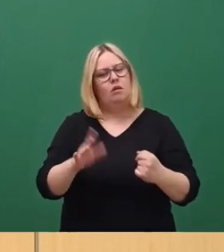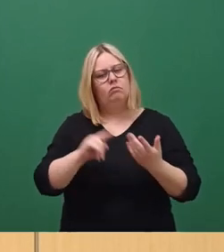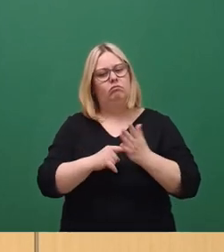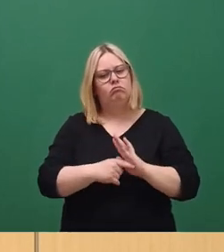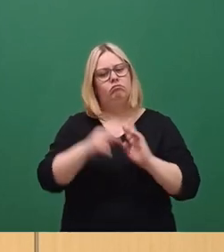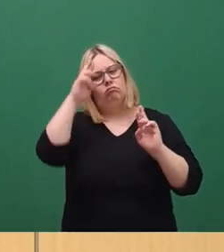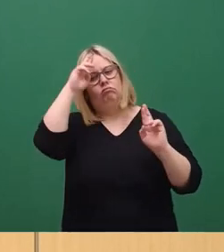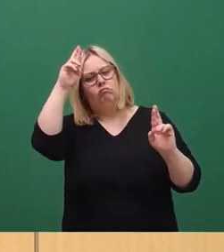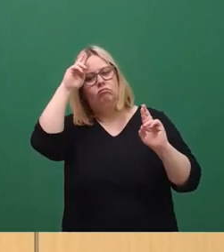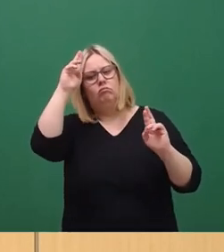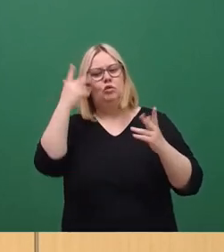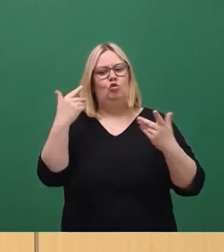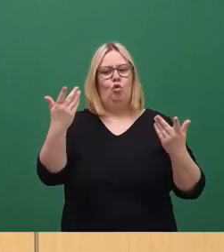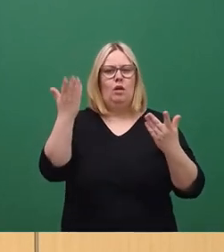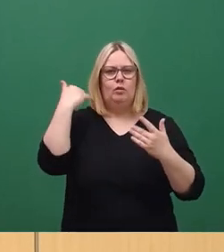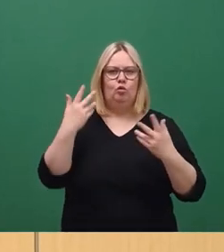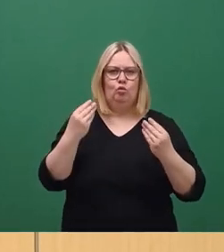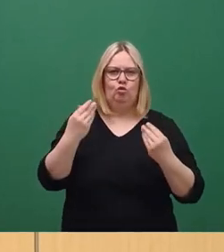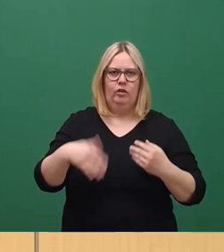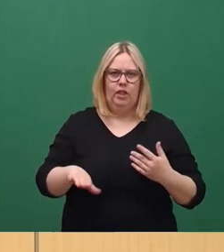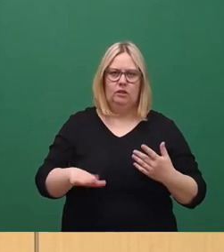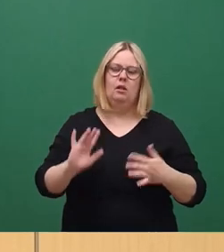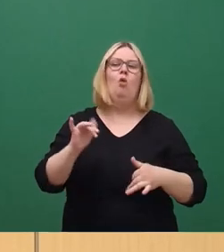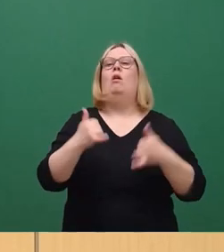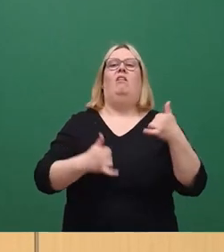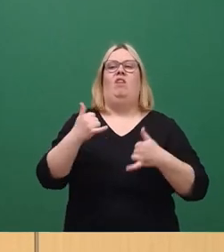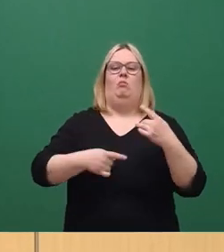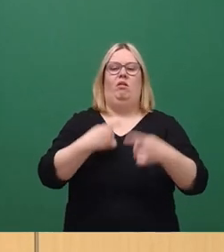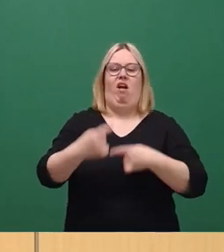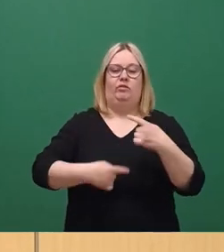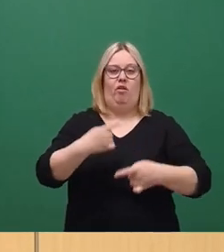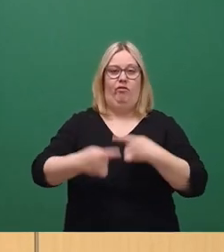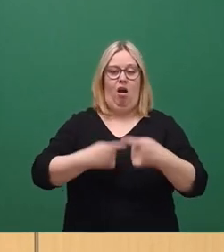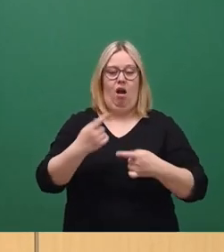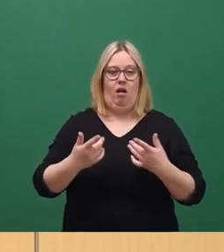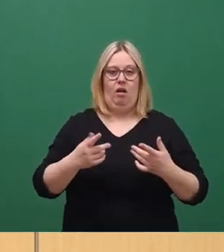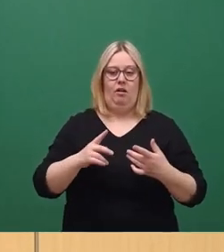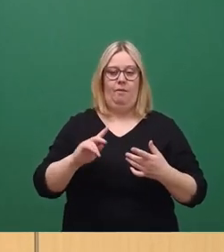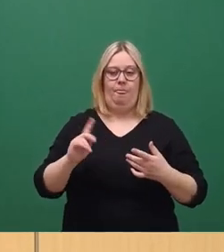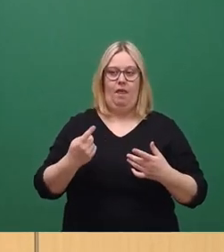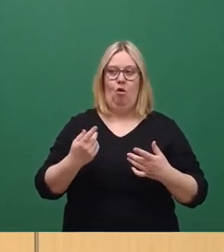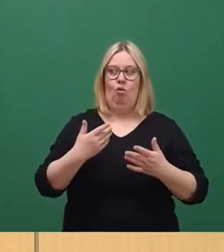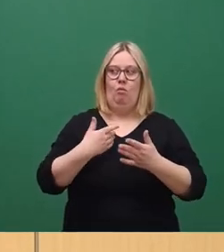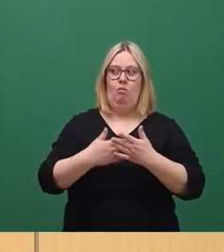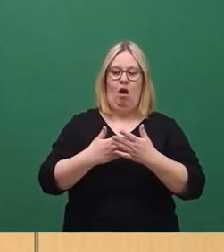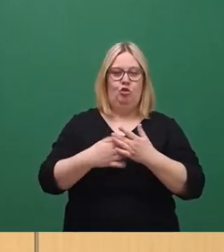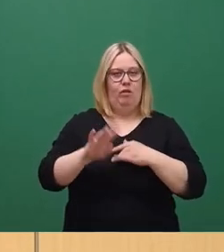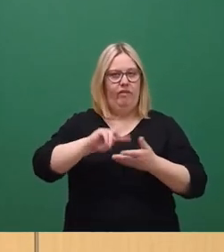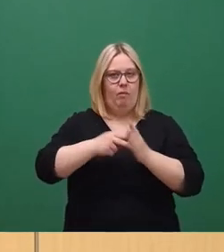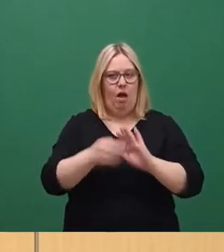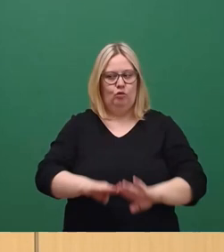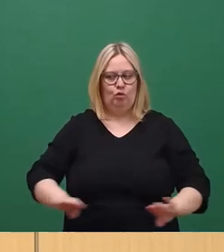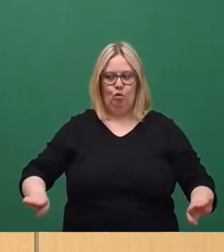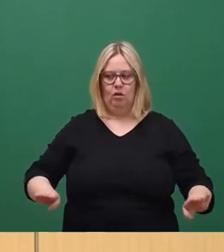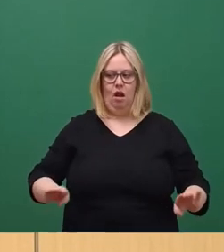städtebauliche Figur. Wir haben in dem Wettbewerbsverfahren selbstverständlich gerade eben diese Planungsgrundlagen, die